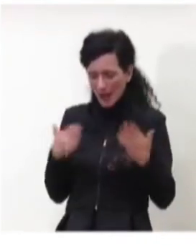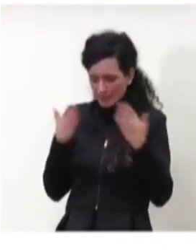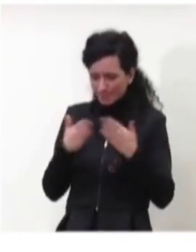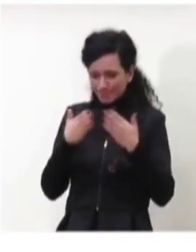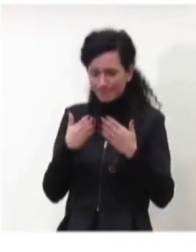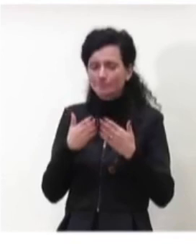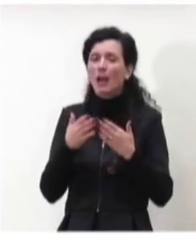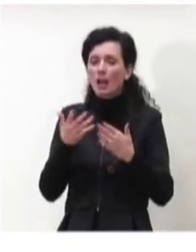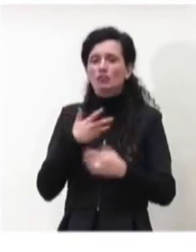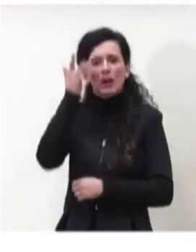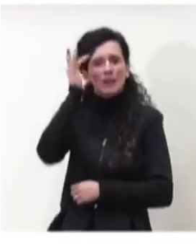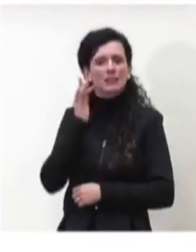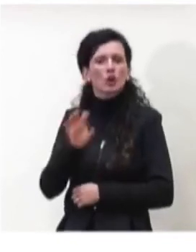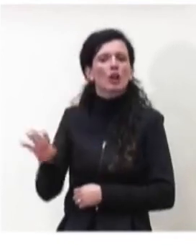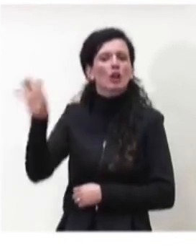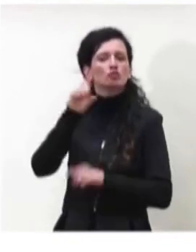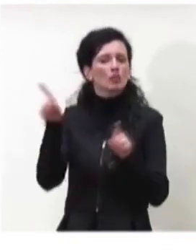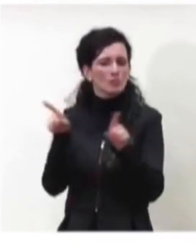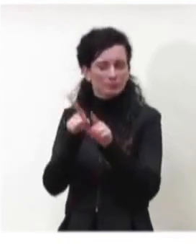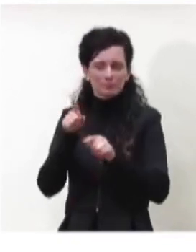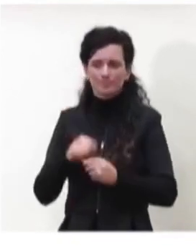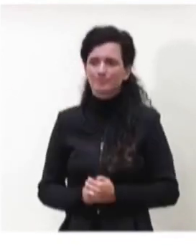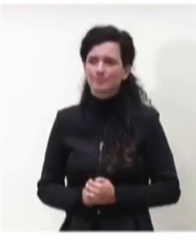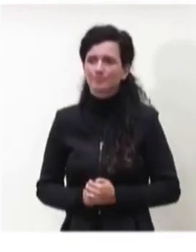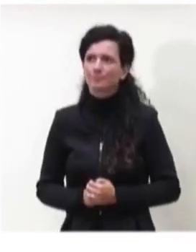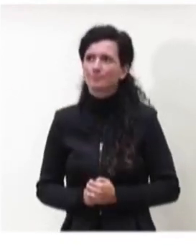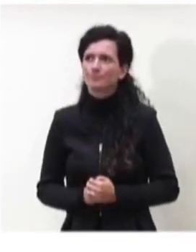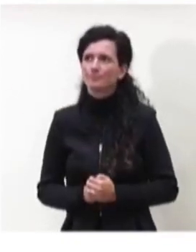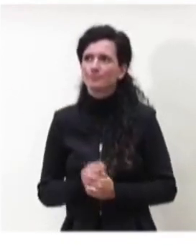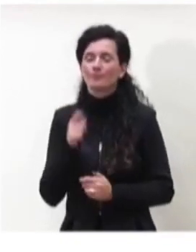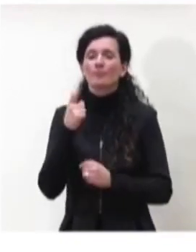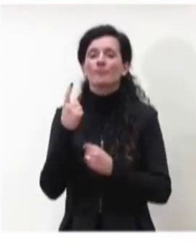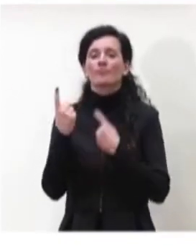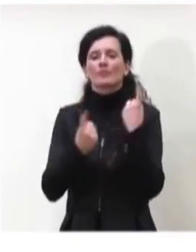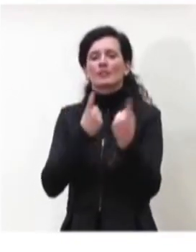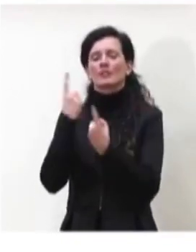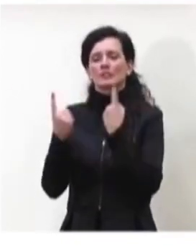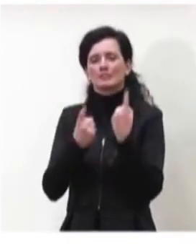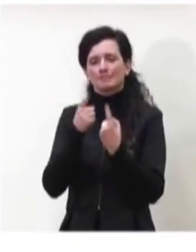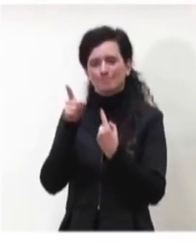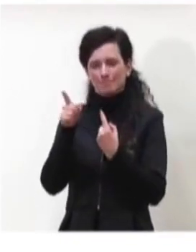Per quanto riguarda le terapie intensive il quadro rimane ancora una volta abbastanza